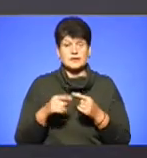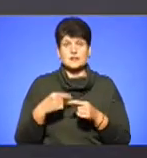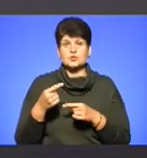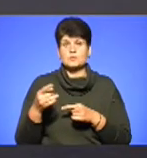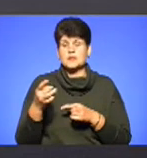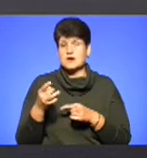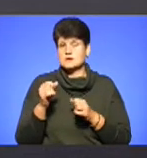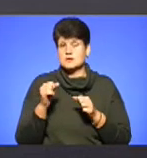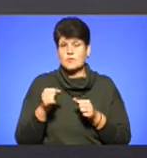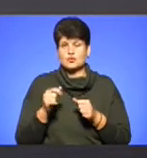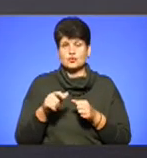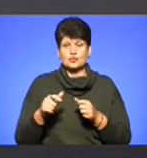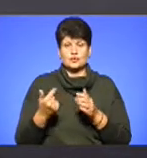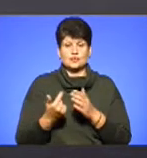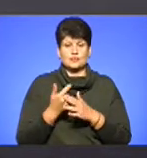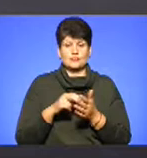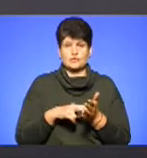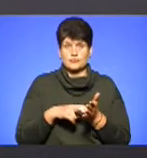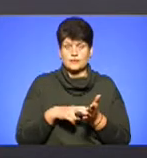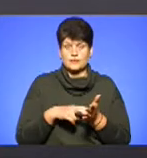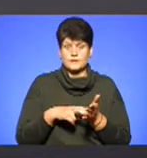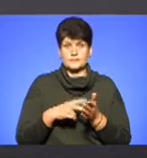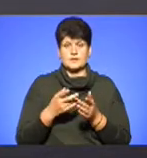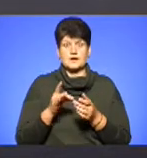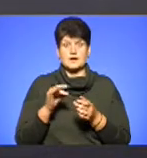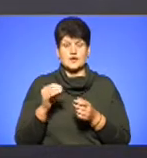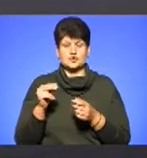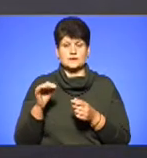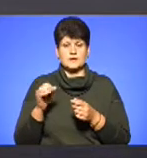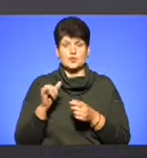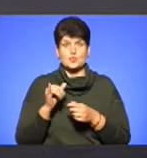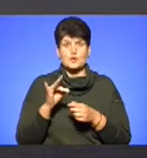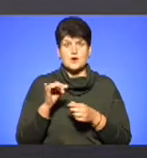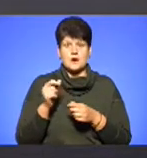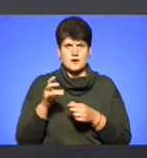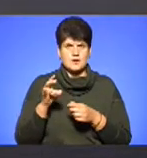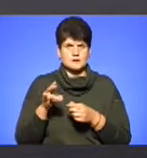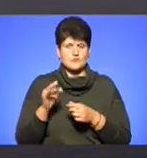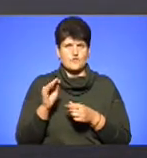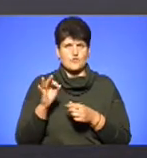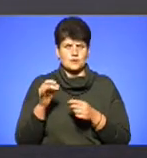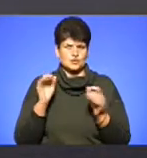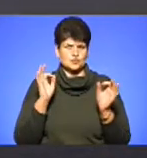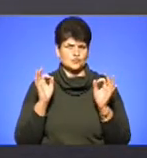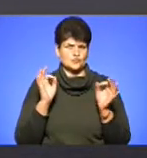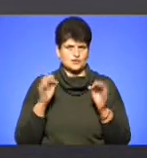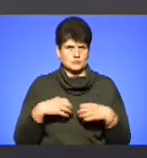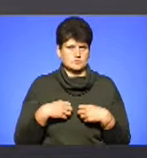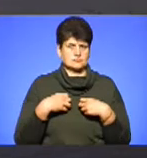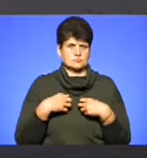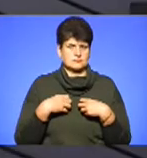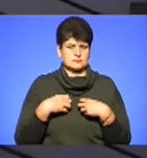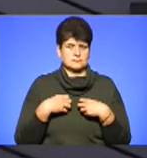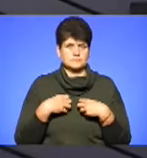разу можуть також люди остерігатись, тому що речовина, «Урганфорти» навіть звучить, так здавалося би, грізно.